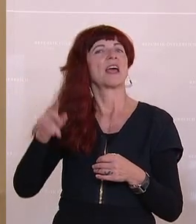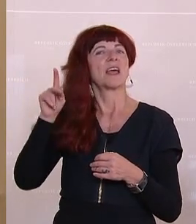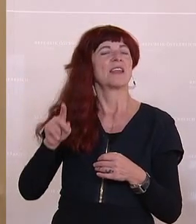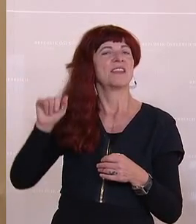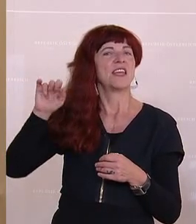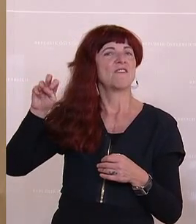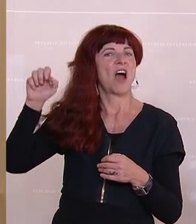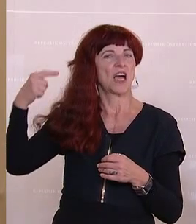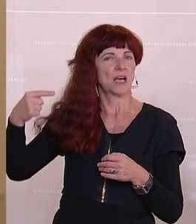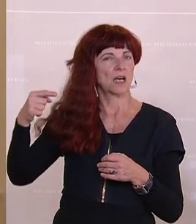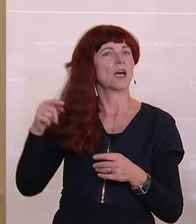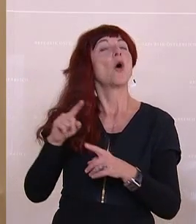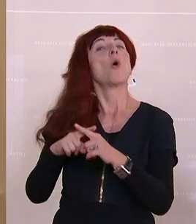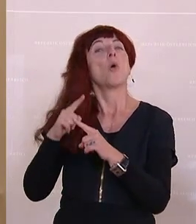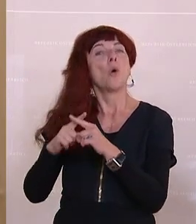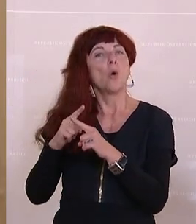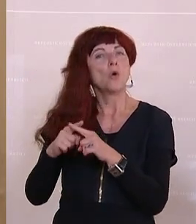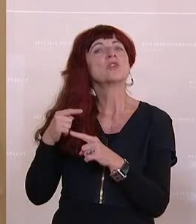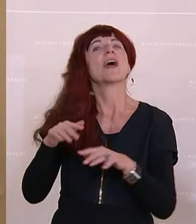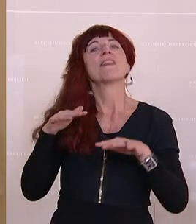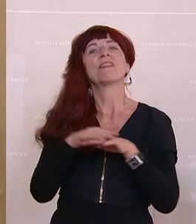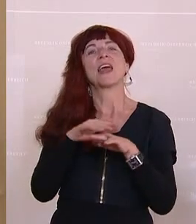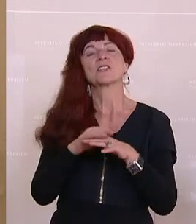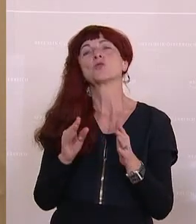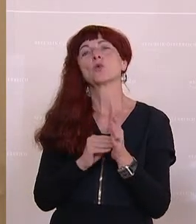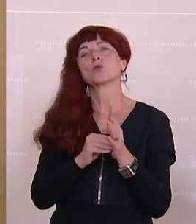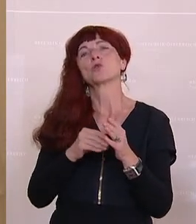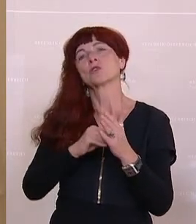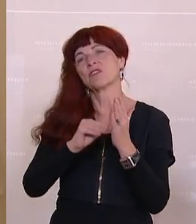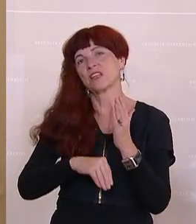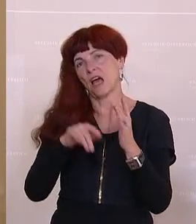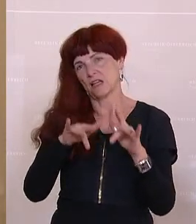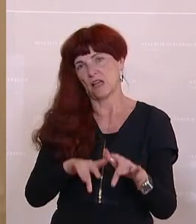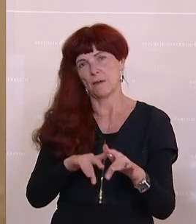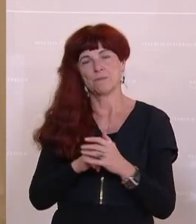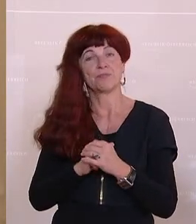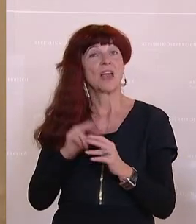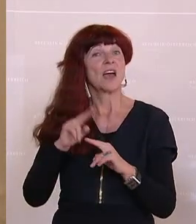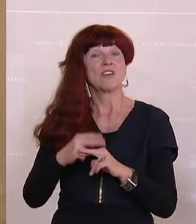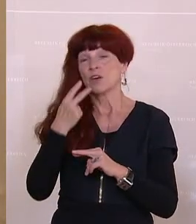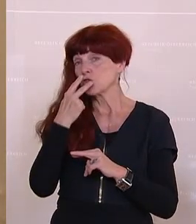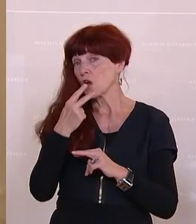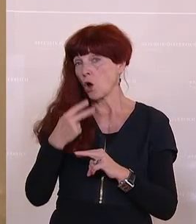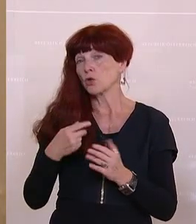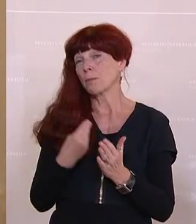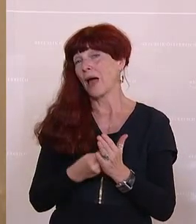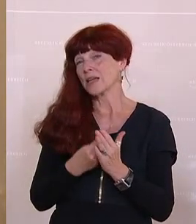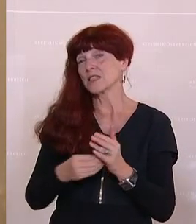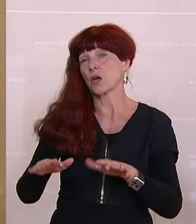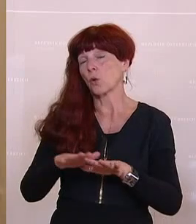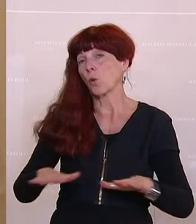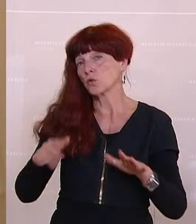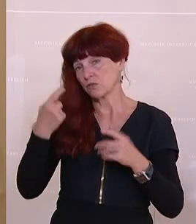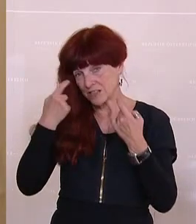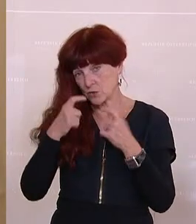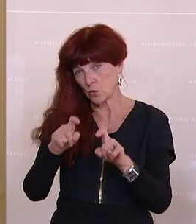Fall, und ein bestehender Netznutzungsvertrag. Wenn man sich die Preise der Grundversorgung anschaut, dann liegen